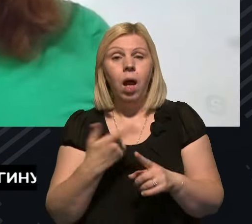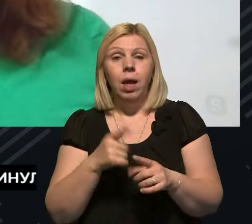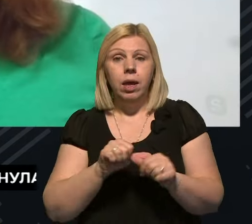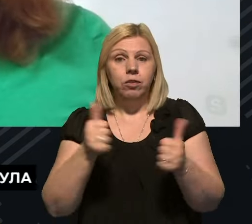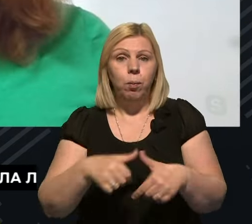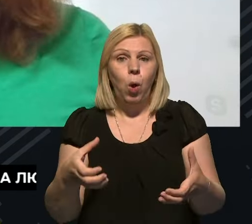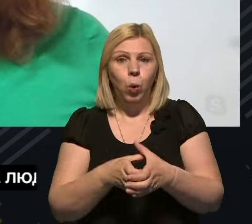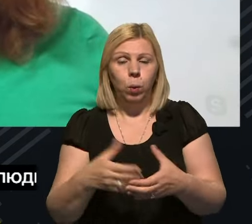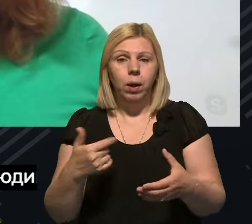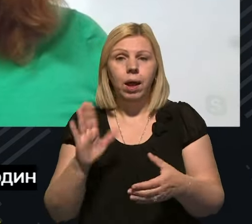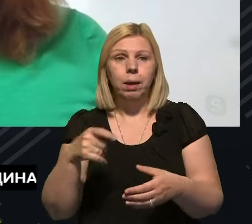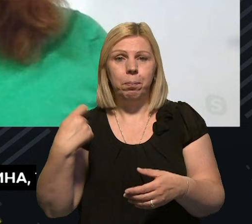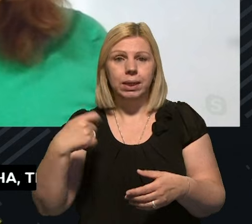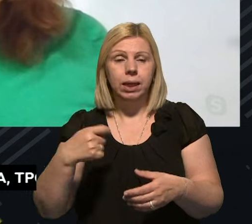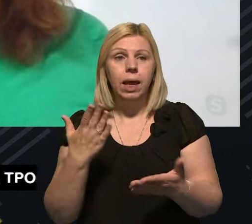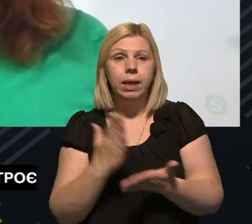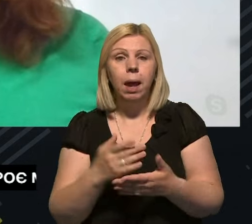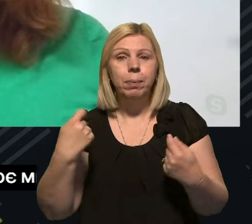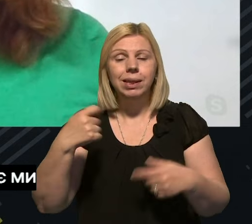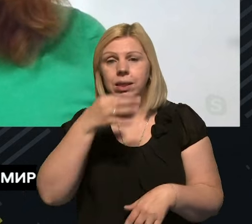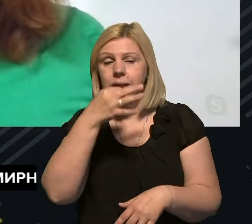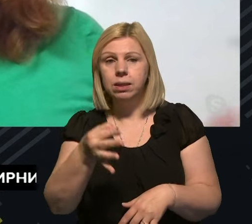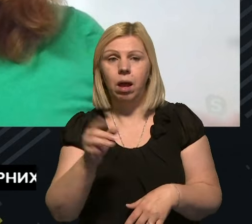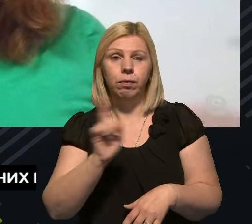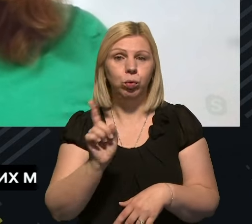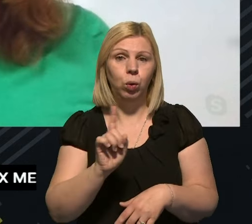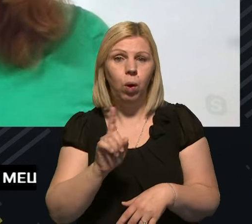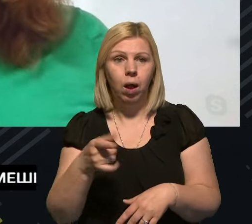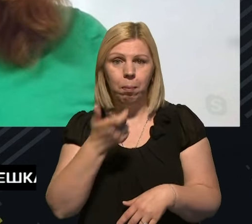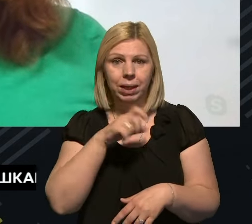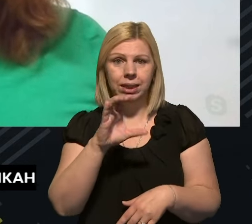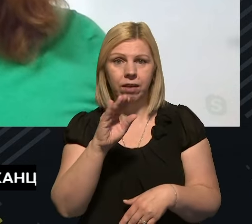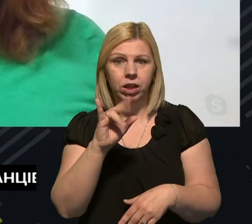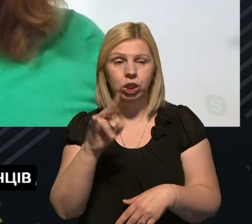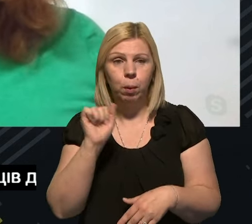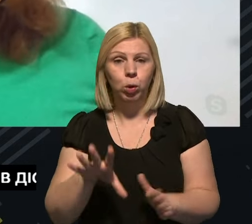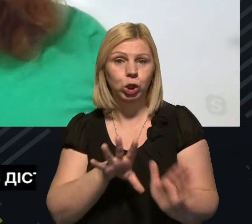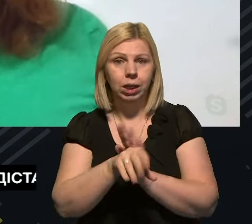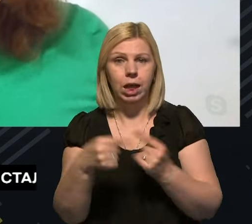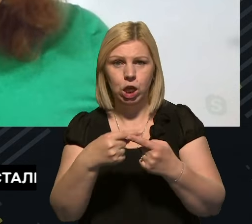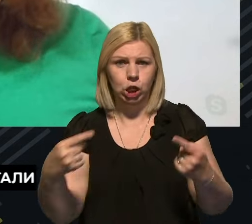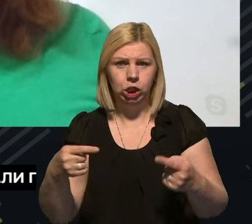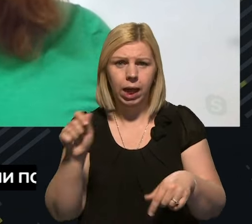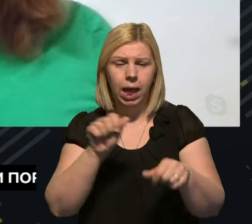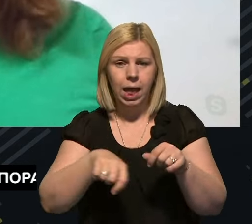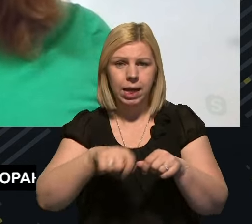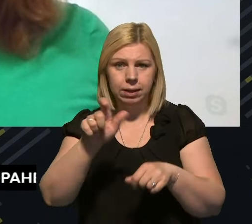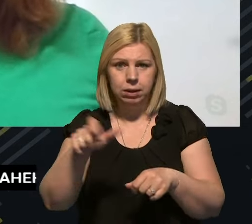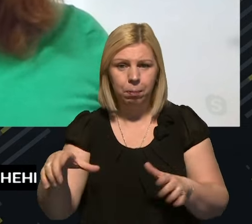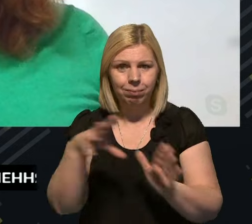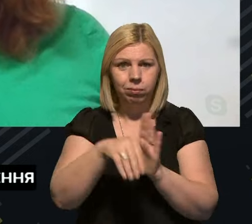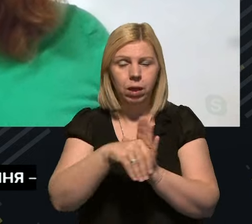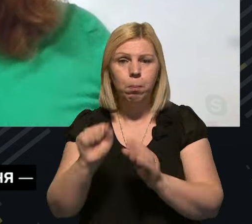оця група, яку сформував президент, але також президент казав, що пані Стефанишна може залучати інших експертів до цієї групи, які